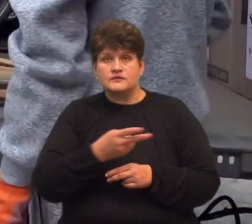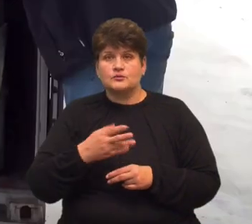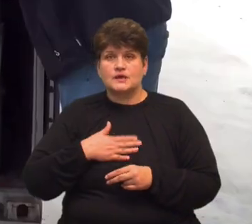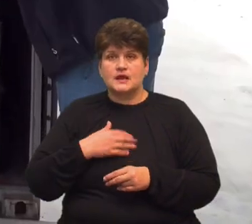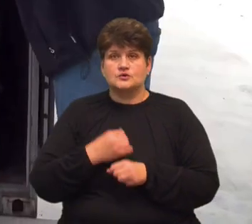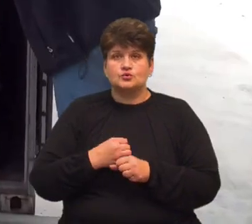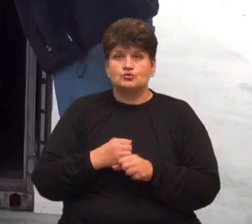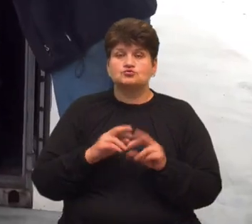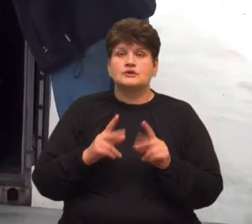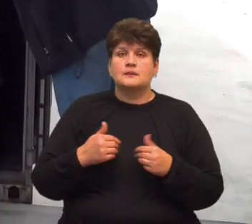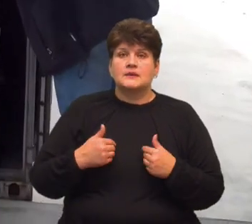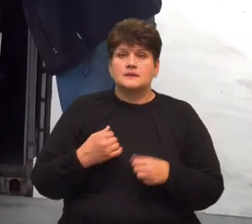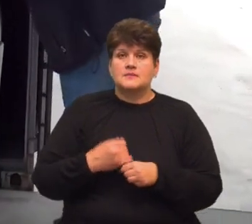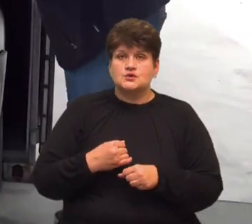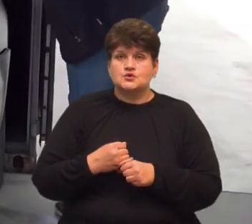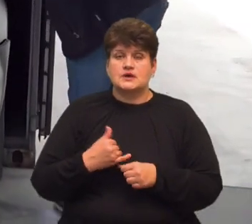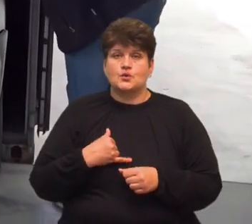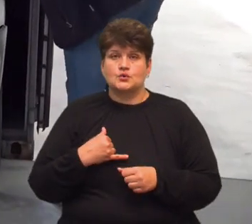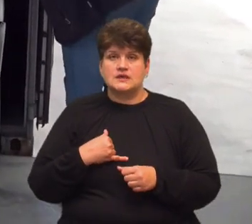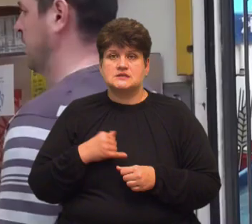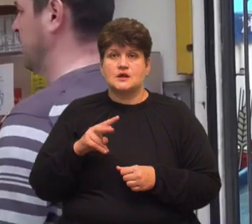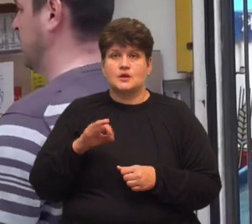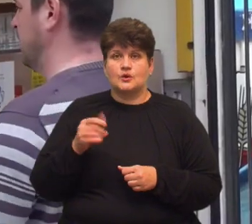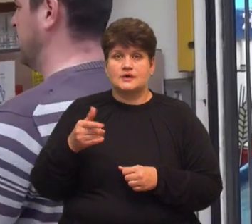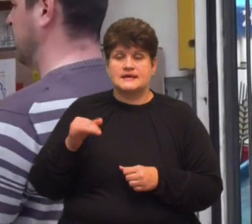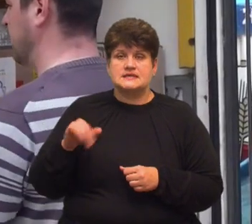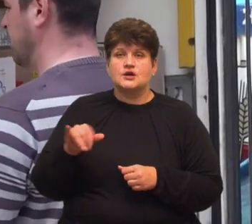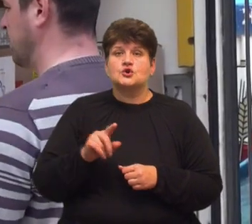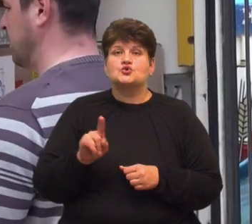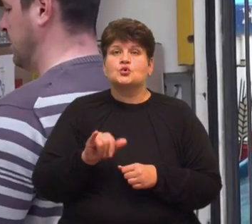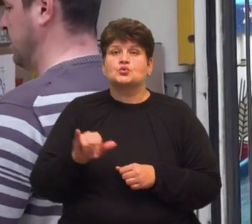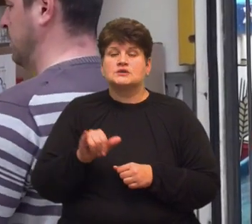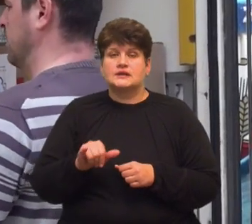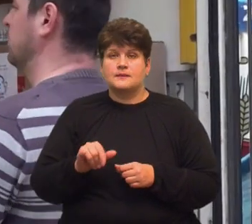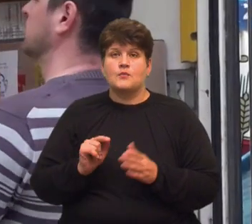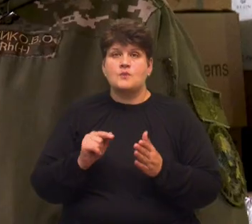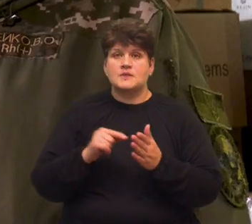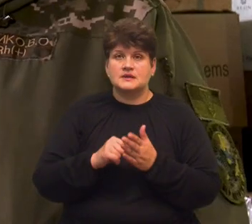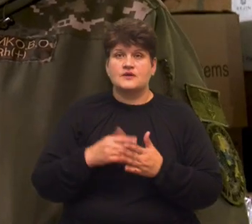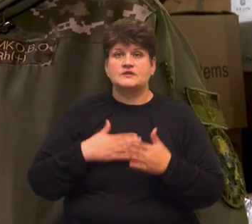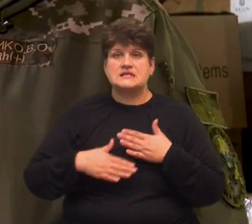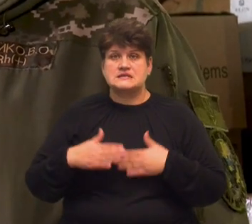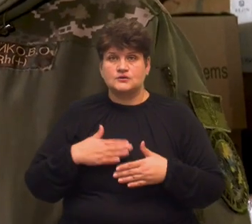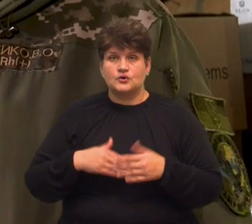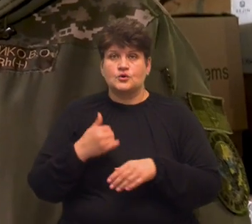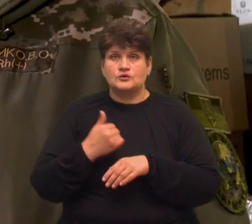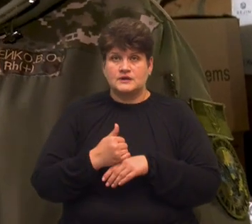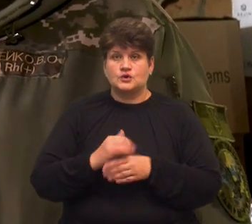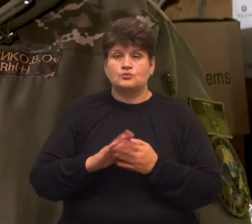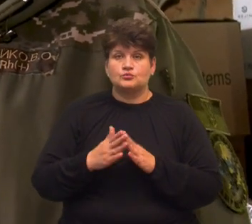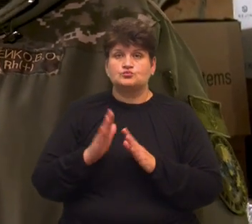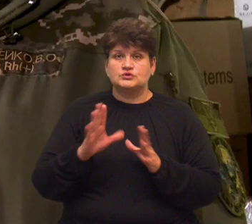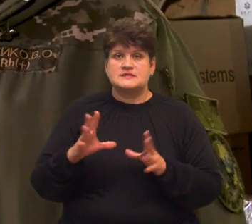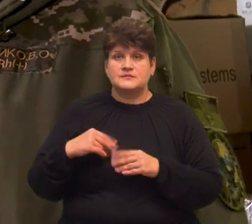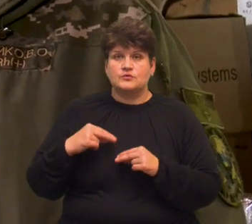як ми працюємо, як налагоджена в нас логістика і що куди попадає. Вони задоволені саме основне. Домовилися, що будемо співпрацювати,